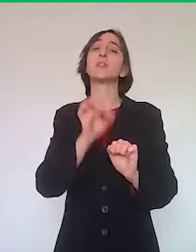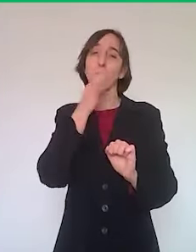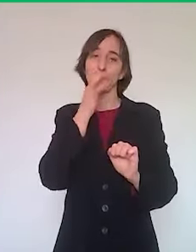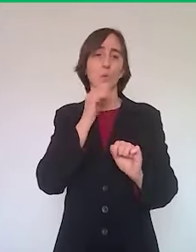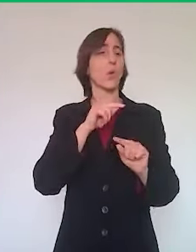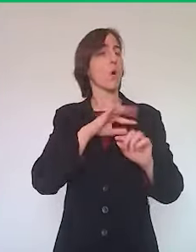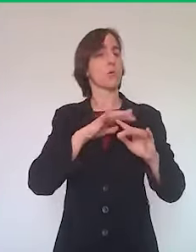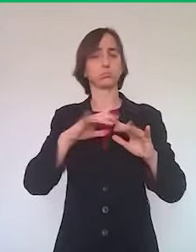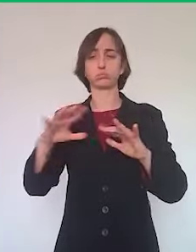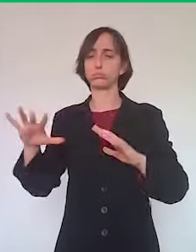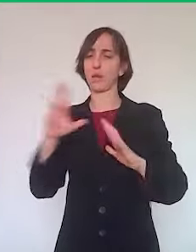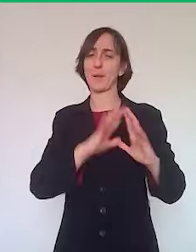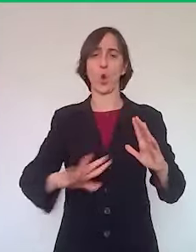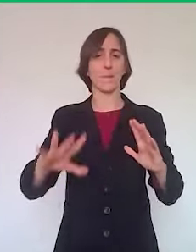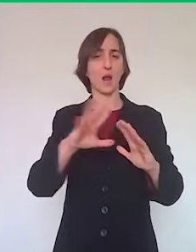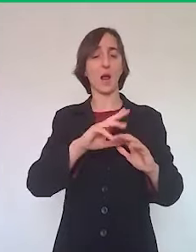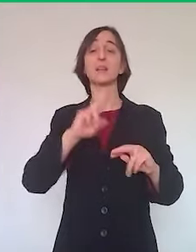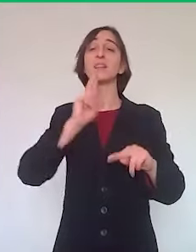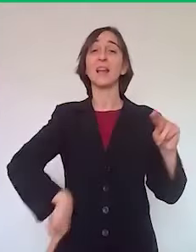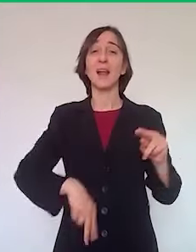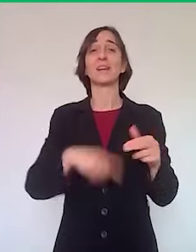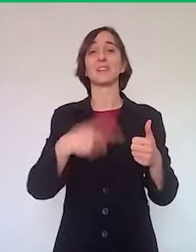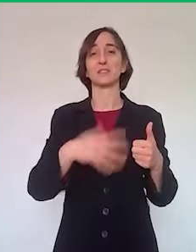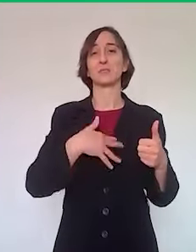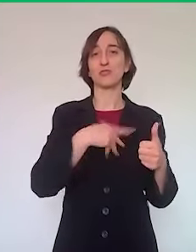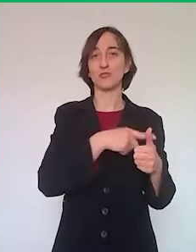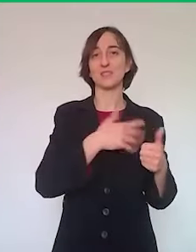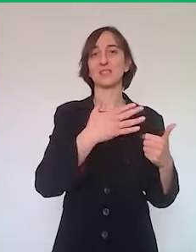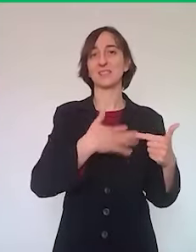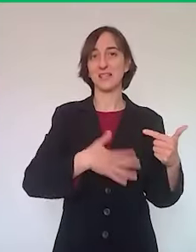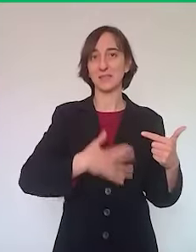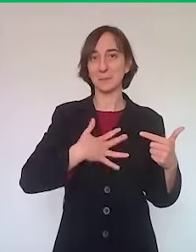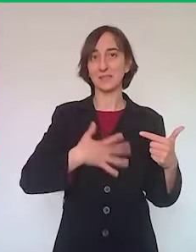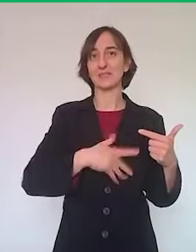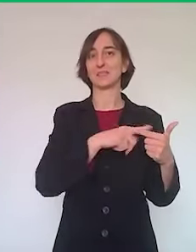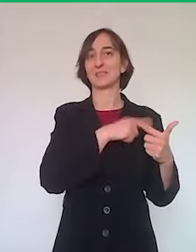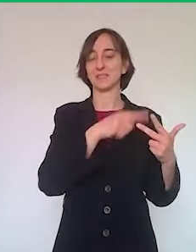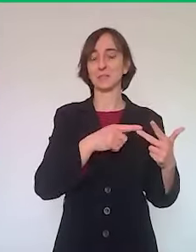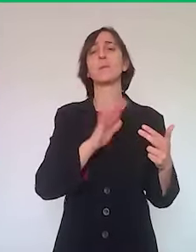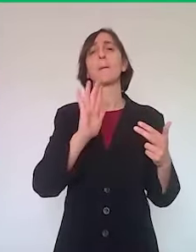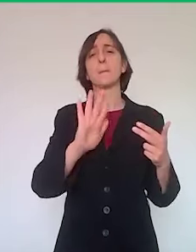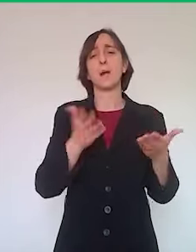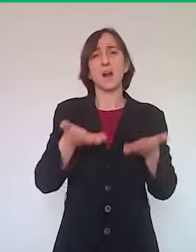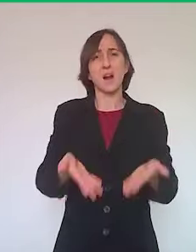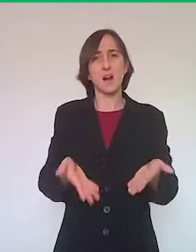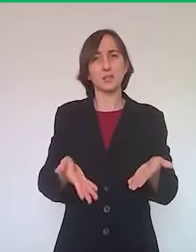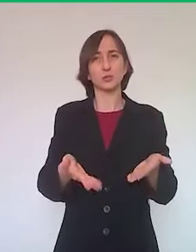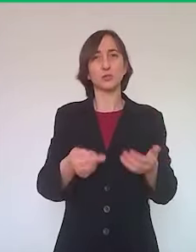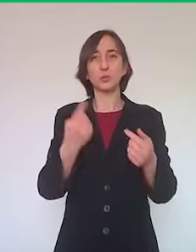Faccio però presente che queste attività imprenditoriali sono aggetto al momento di un confronto con le due